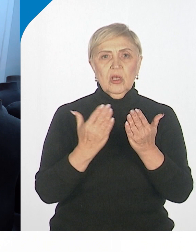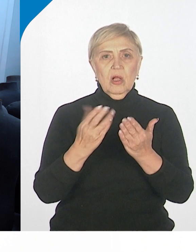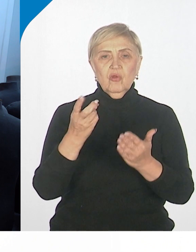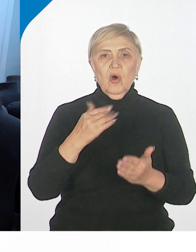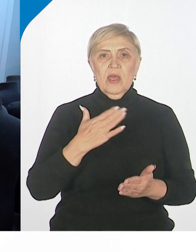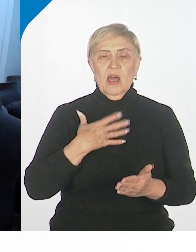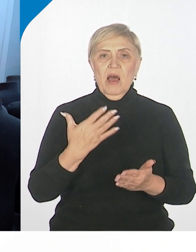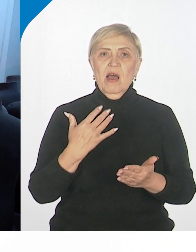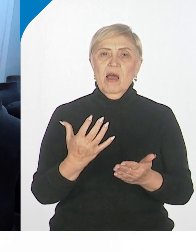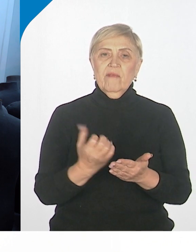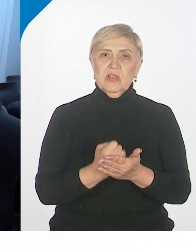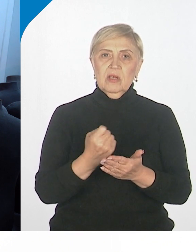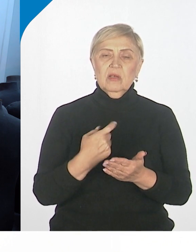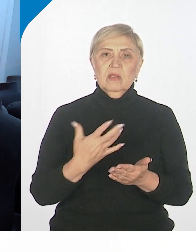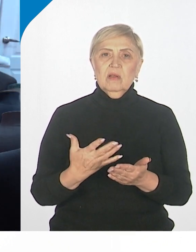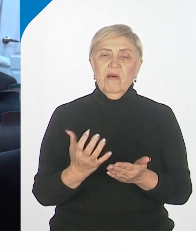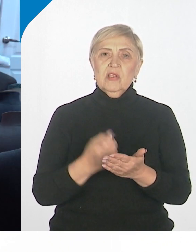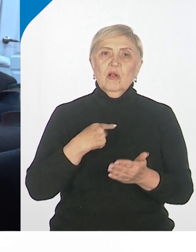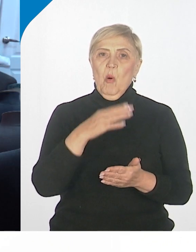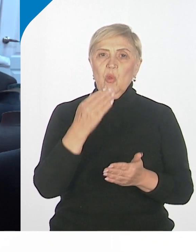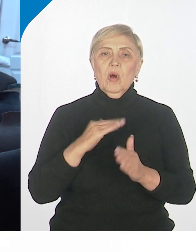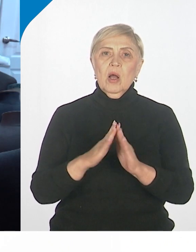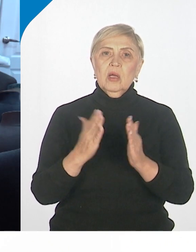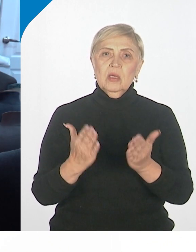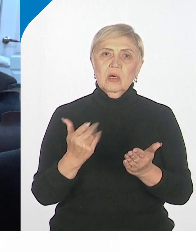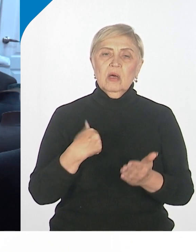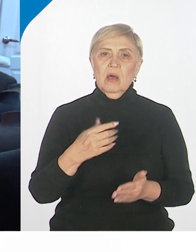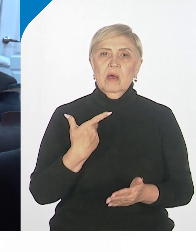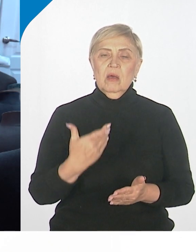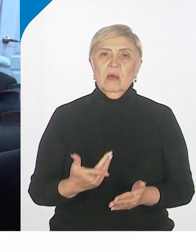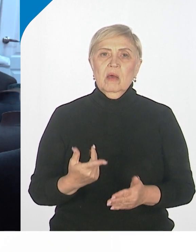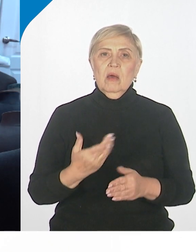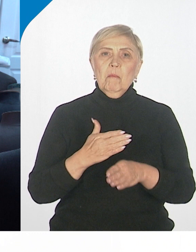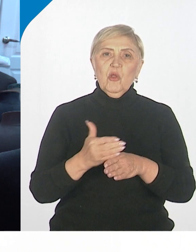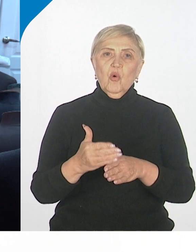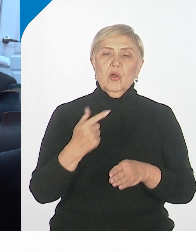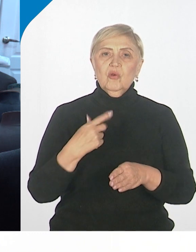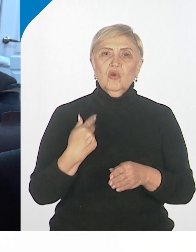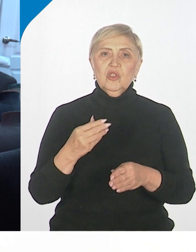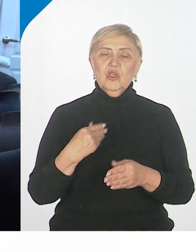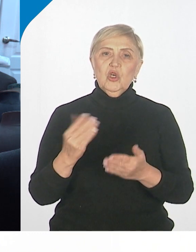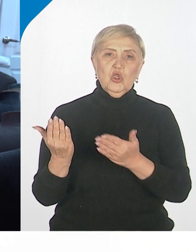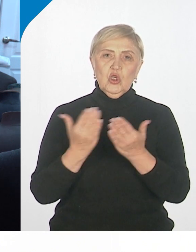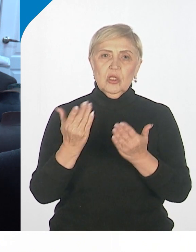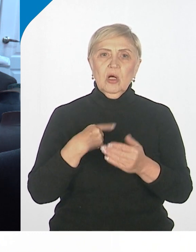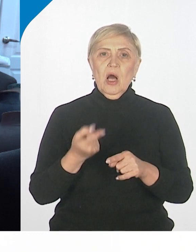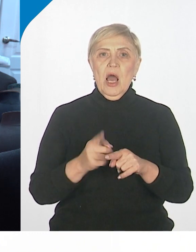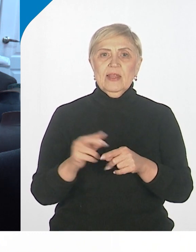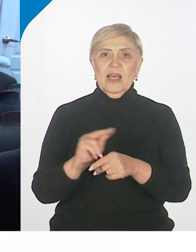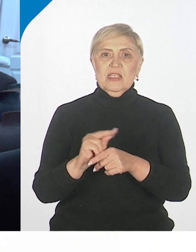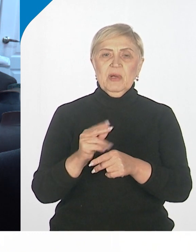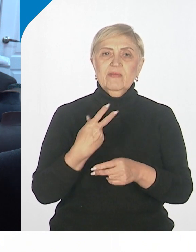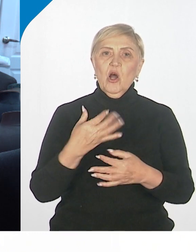взялся за это, я потихоньку читал. Я думаю, что это исправило именно какую-то часть дефекта